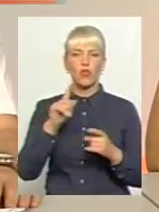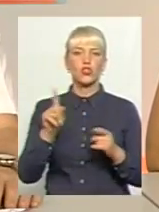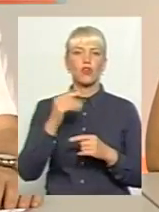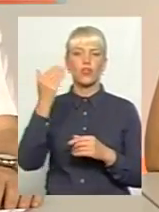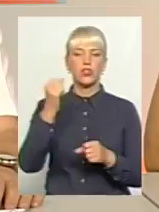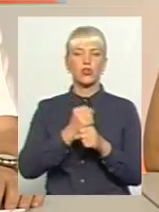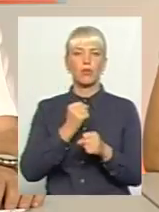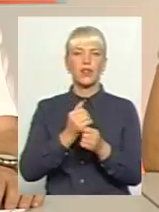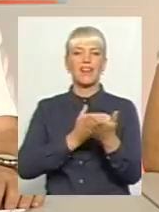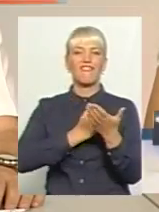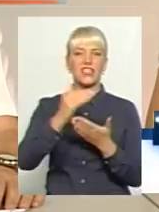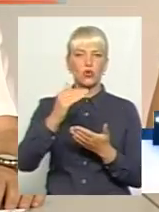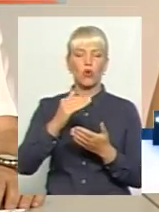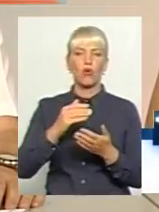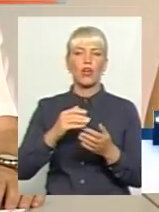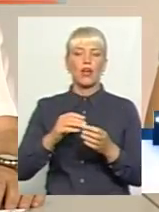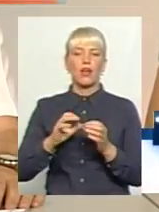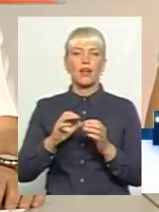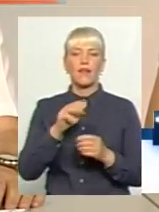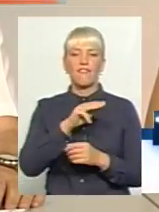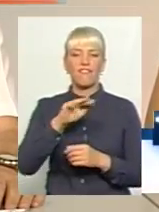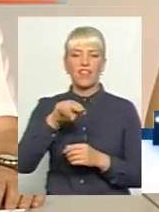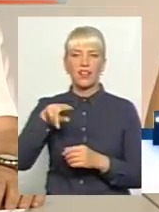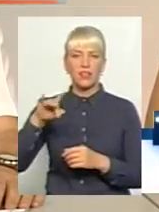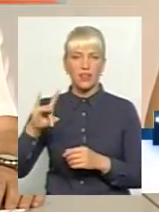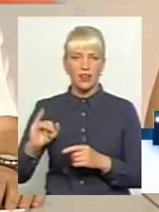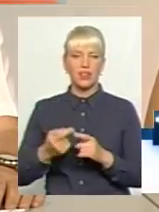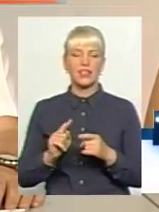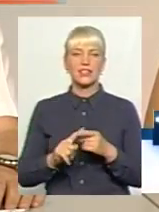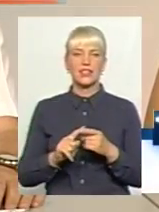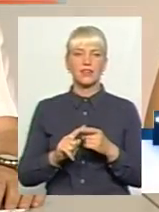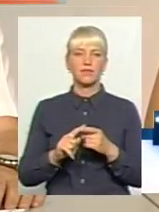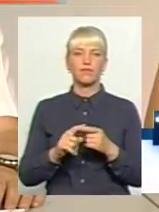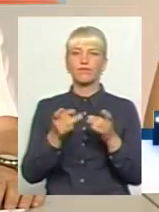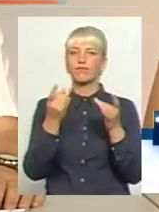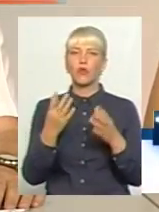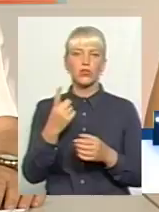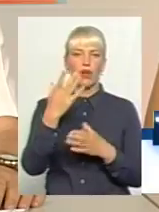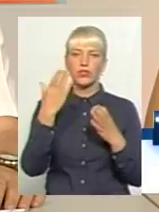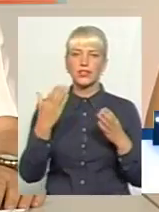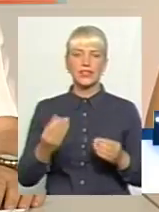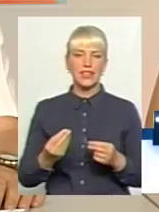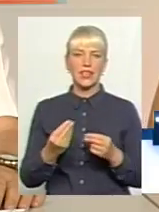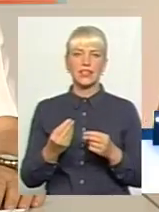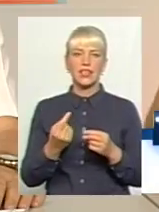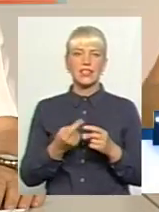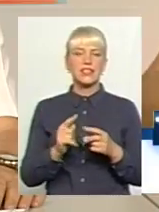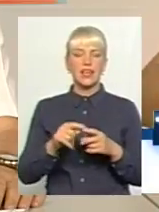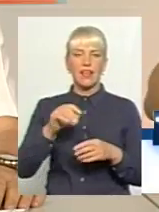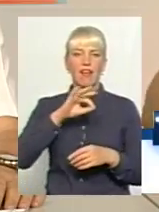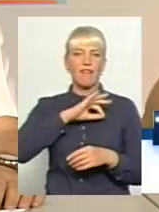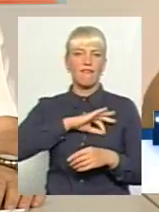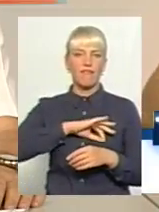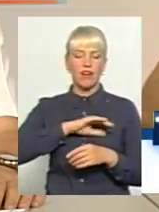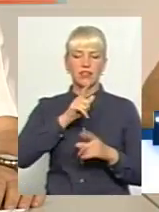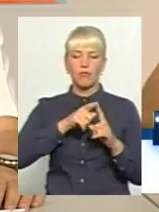високопоточні фільтри, але це восьма процедура з 12-ти в місяць, тобто, ну, просто це на день людина, вона цього ефекту напродовж, якби,